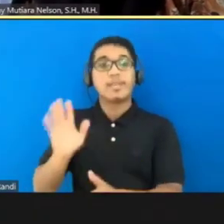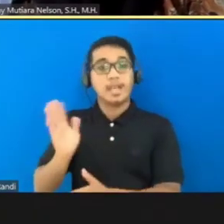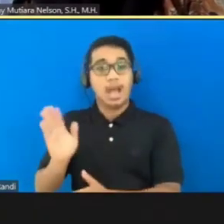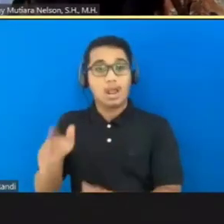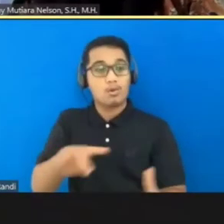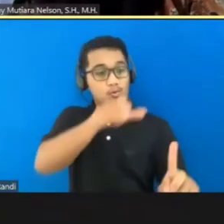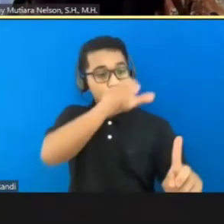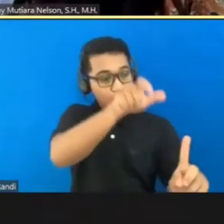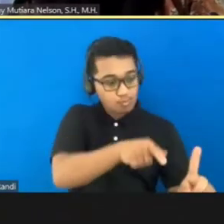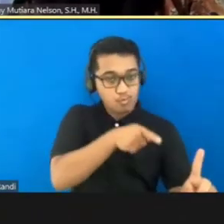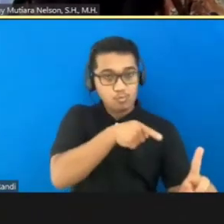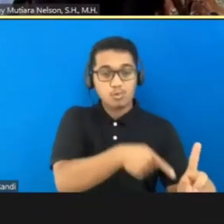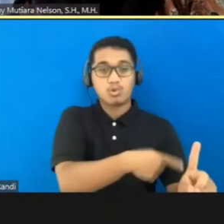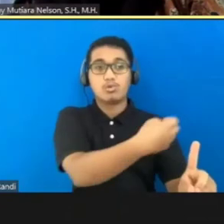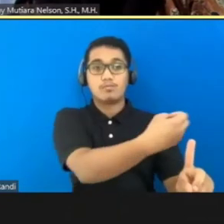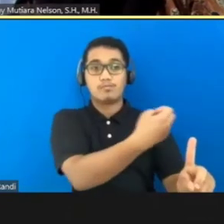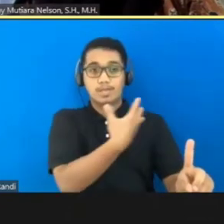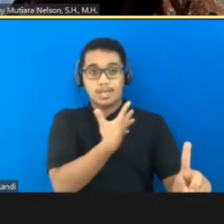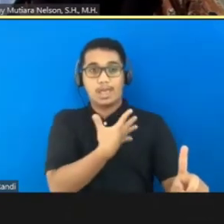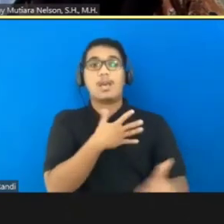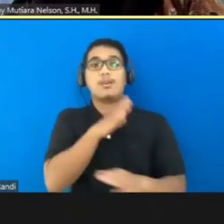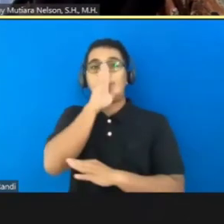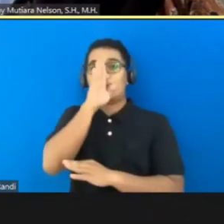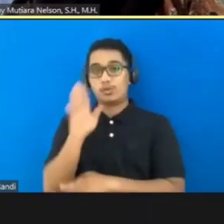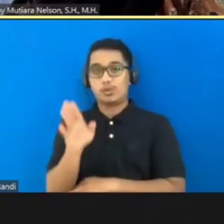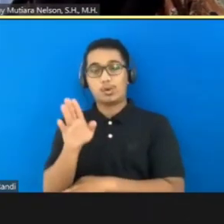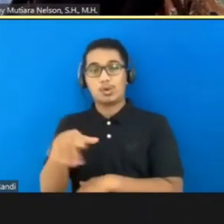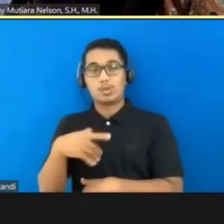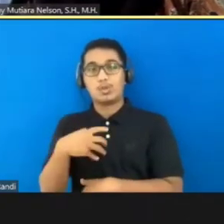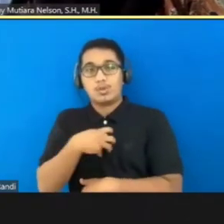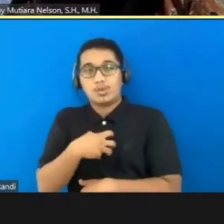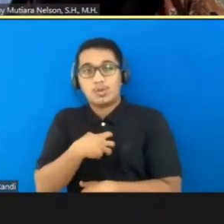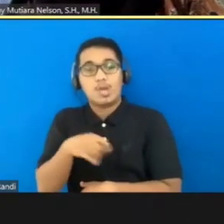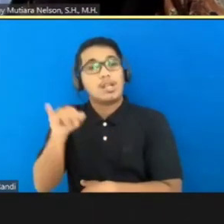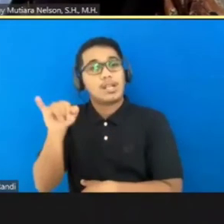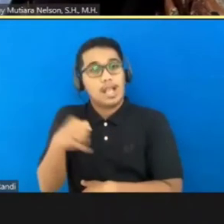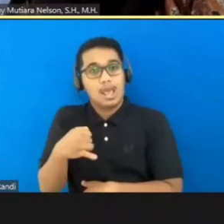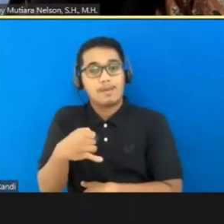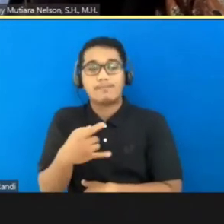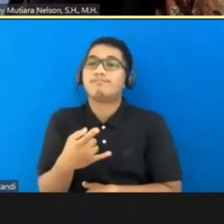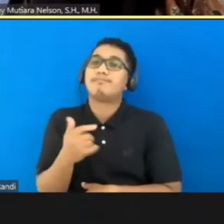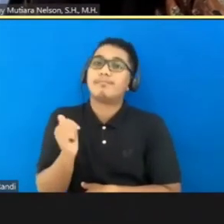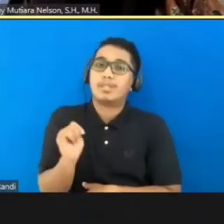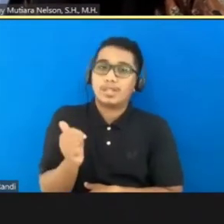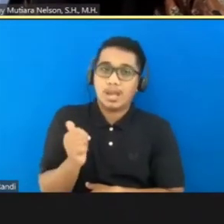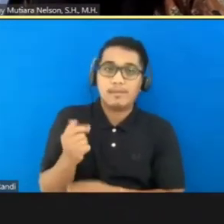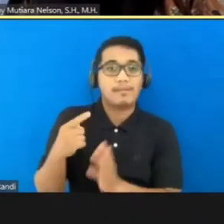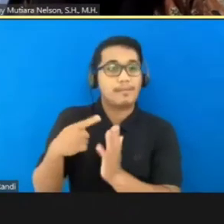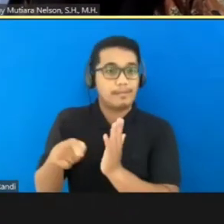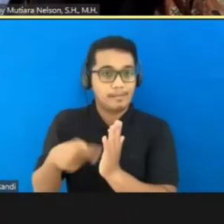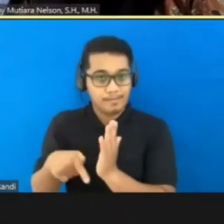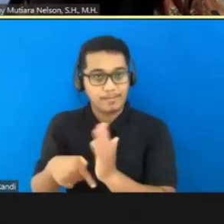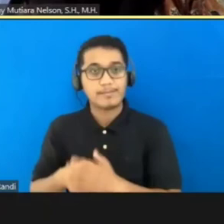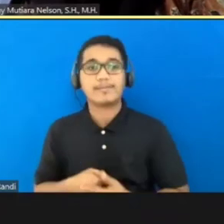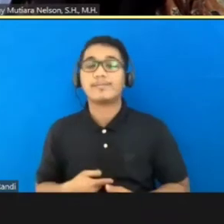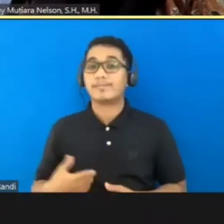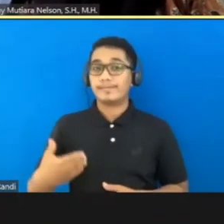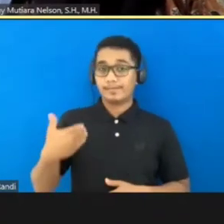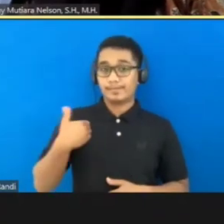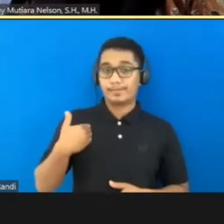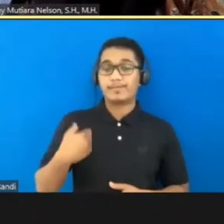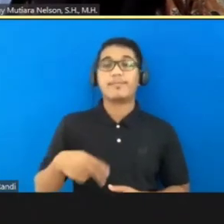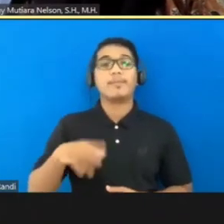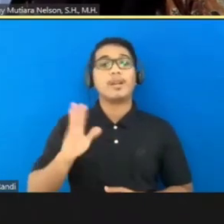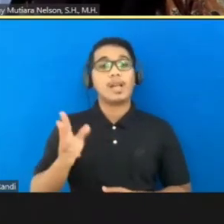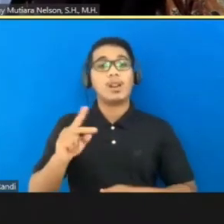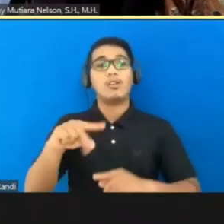biasa, proses acara pemeriksaan biasa akan menjadi proses pemeriksaan acara singkat. Nah menurut saya kalau memang RQHB